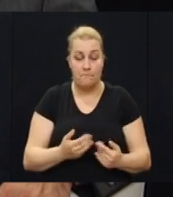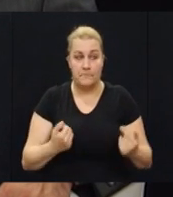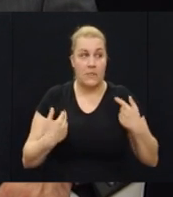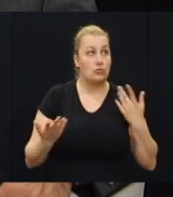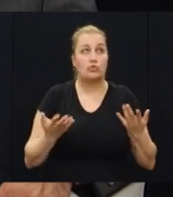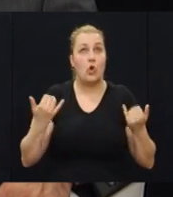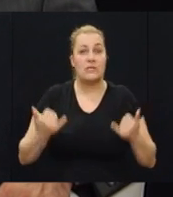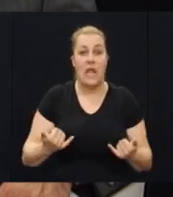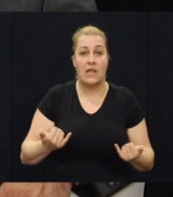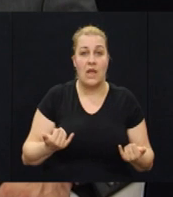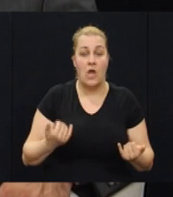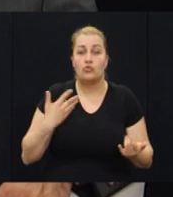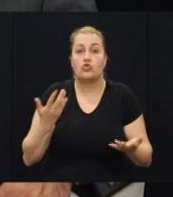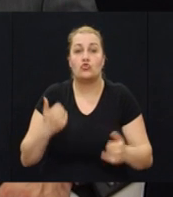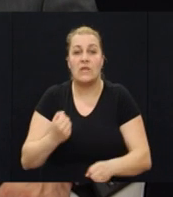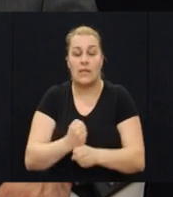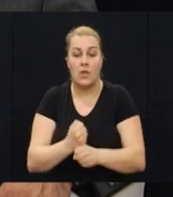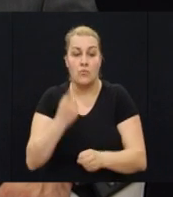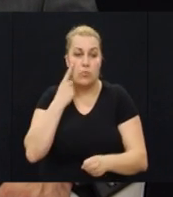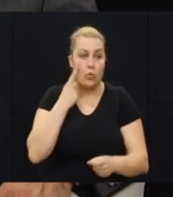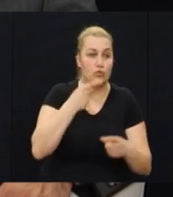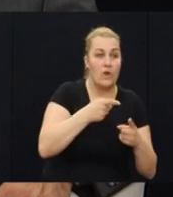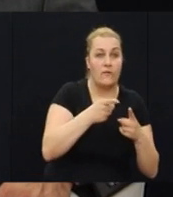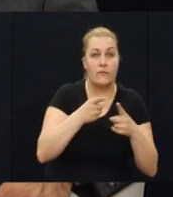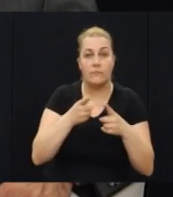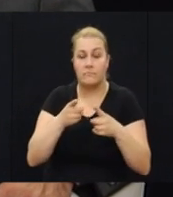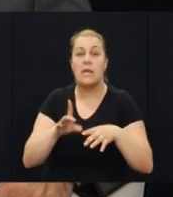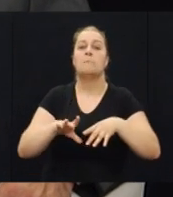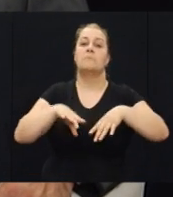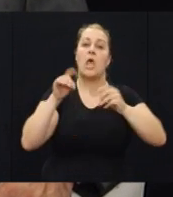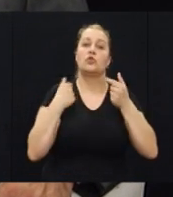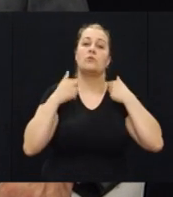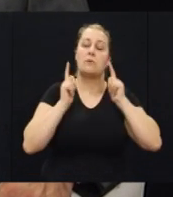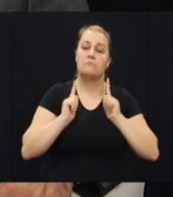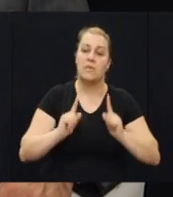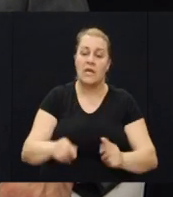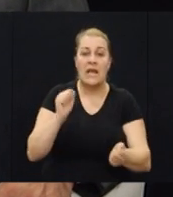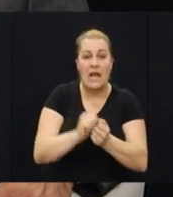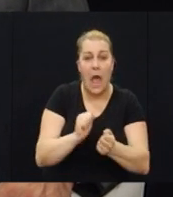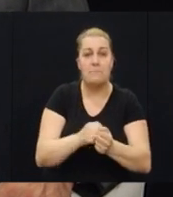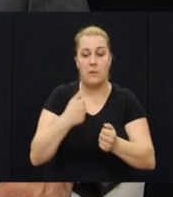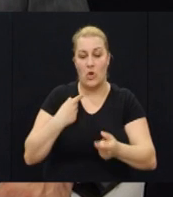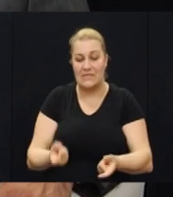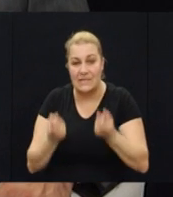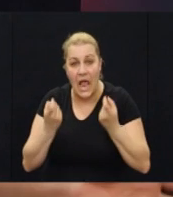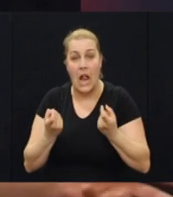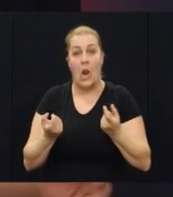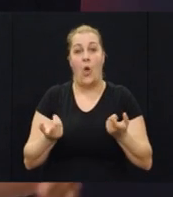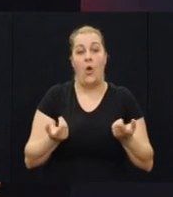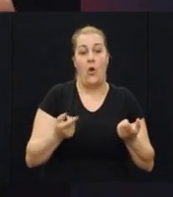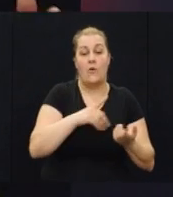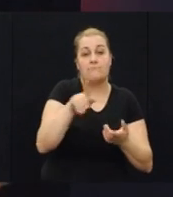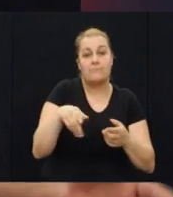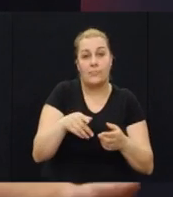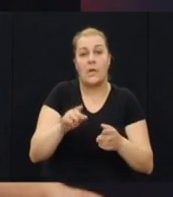pokušavao si ovo ono našao sam svoj mir znači u tom u tom svom kamenu u tom svom selu na svom imanju